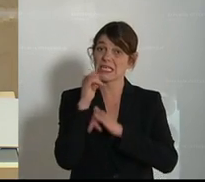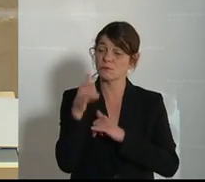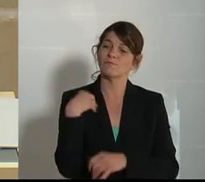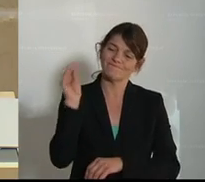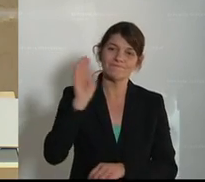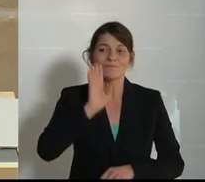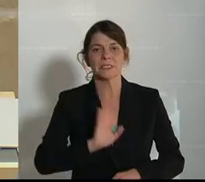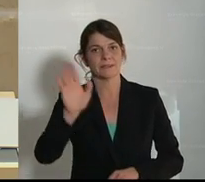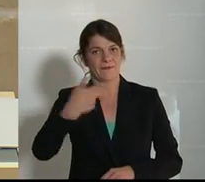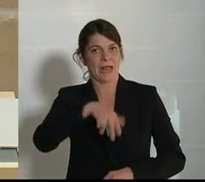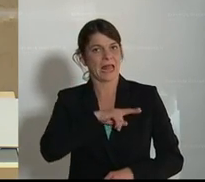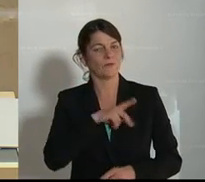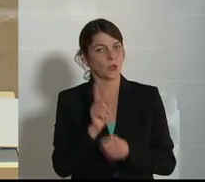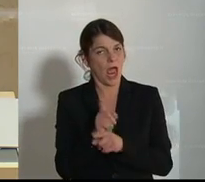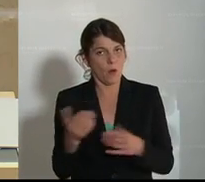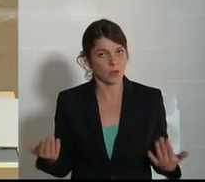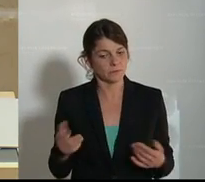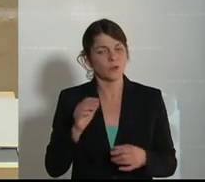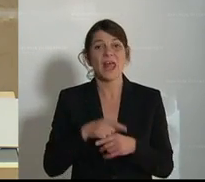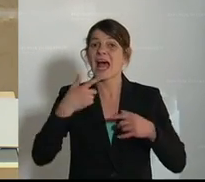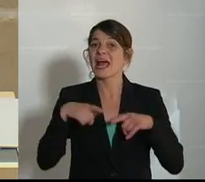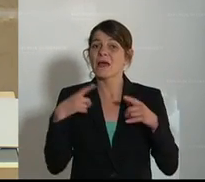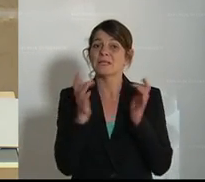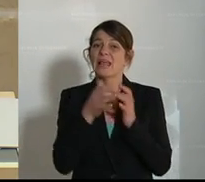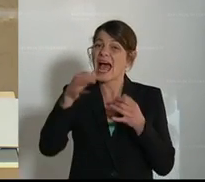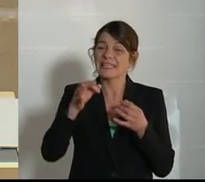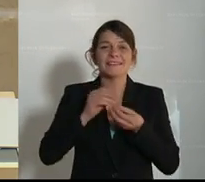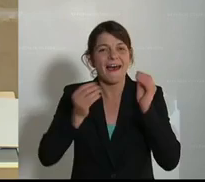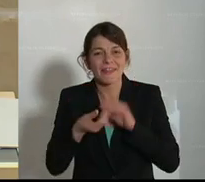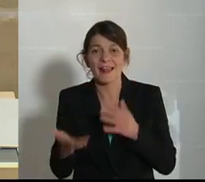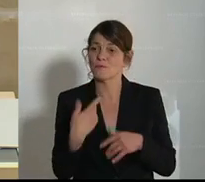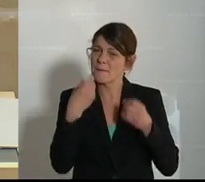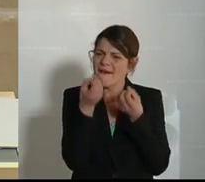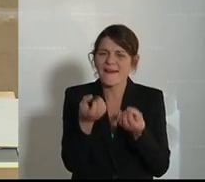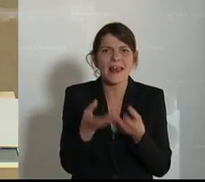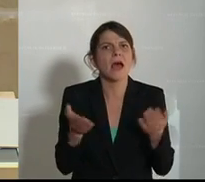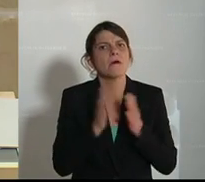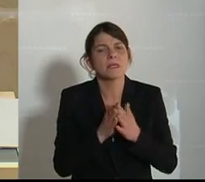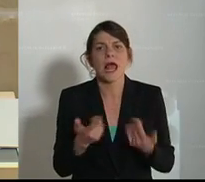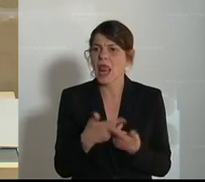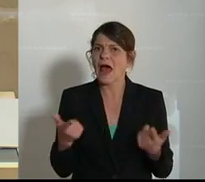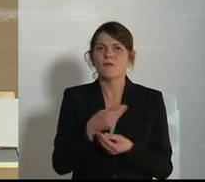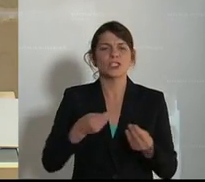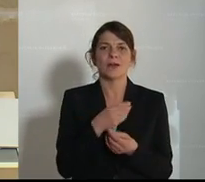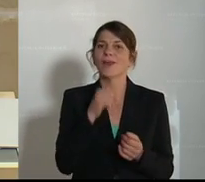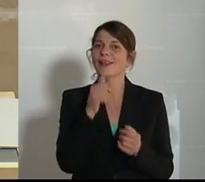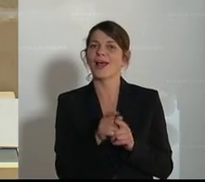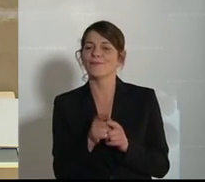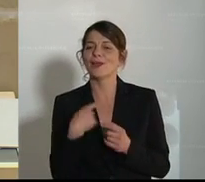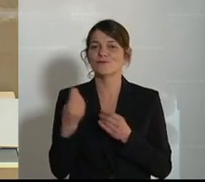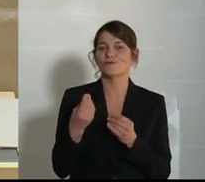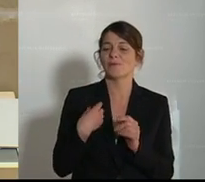in die Verantwortung zu nehmen und auch dem Lebensmitteleinzelhandel endlich zu erklären, dass die Landwirtschaft nicht der Spielball sein kann.